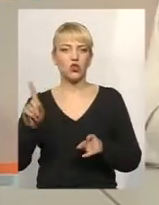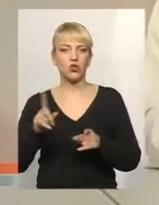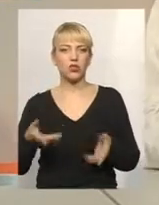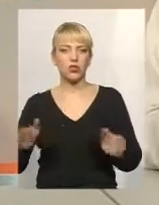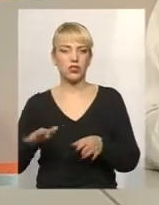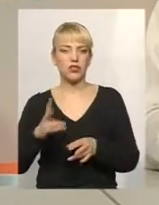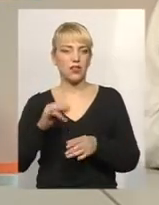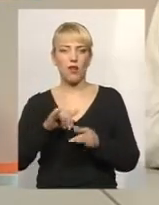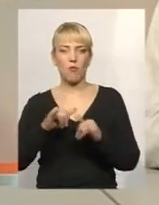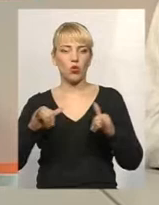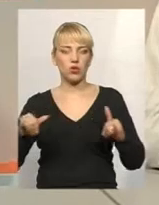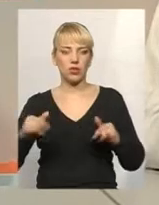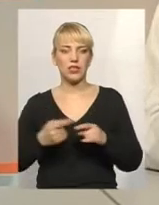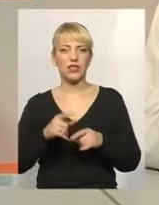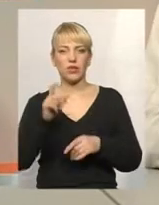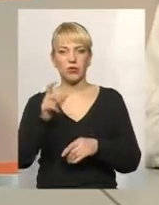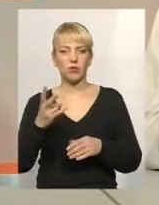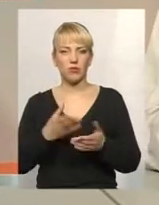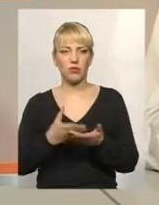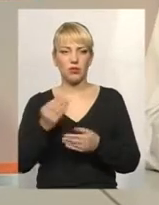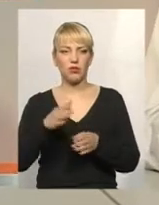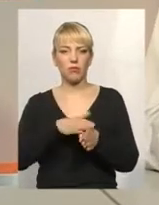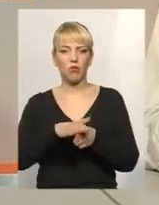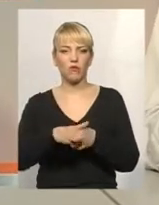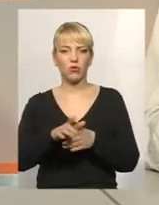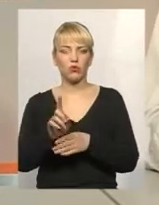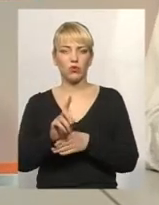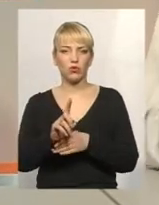поширюється. Тобто, мешканець має сплачувати повну, ну, якби,